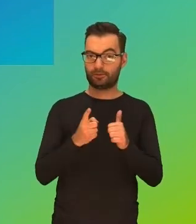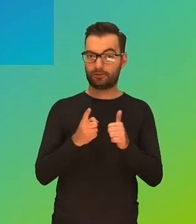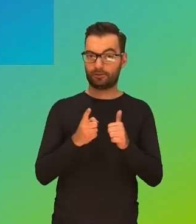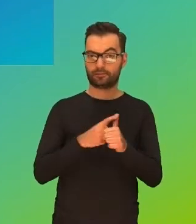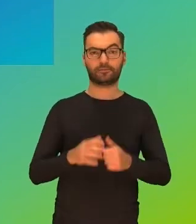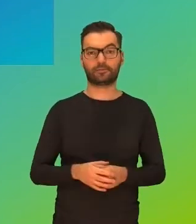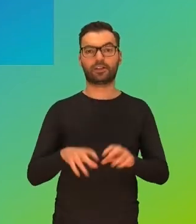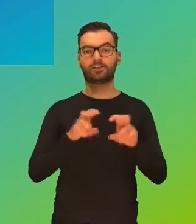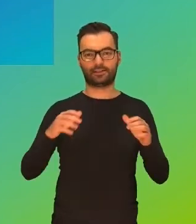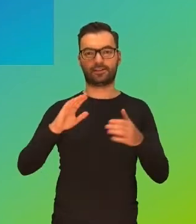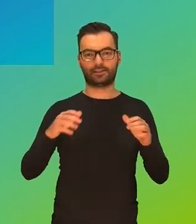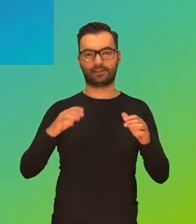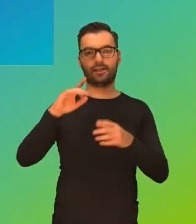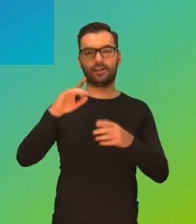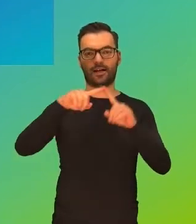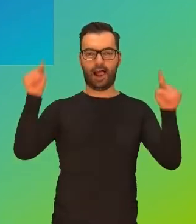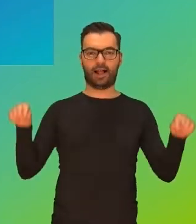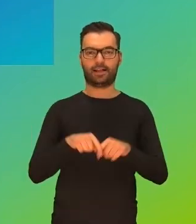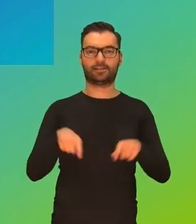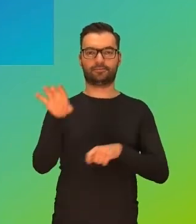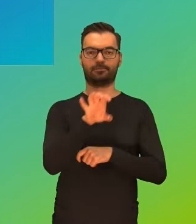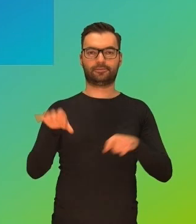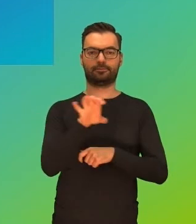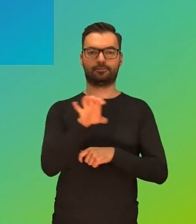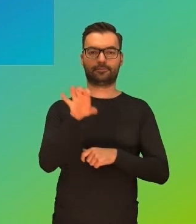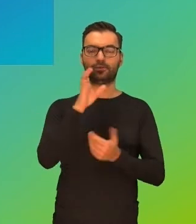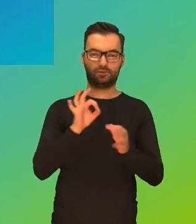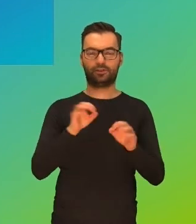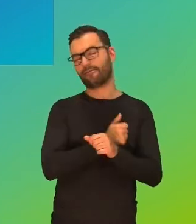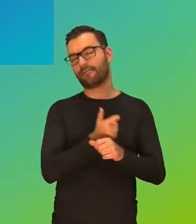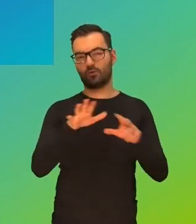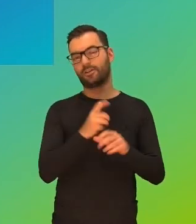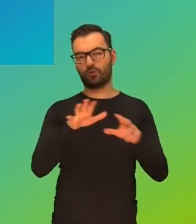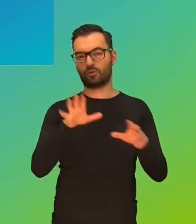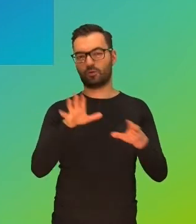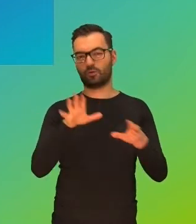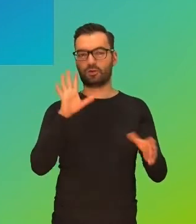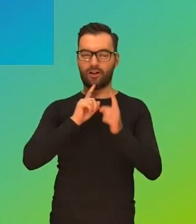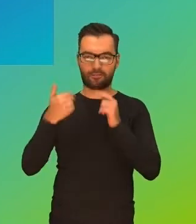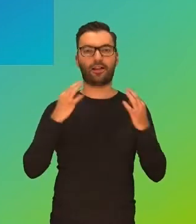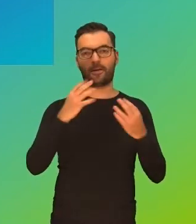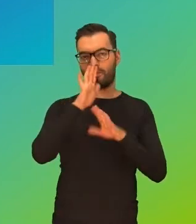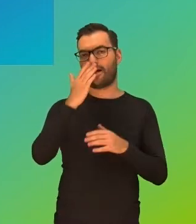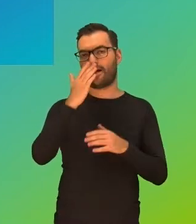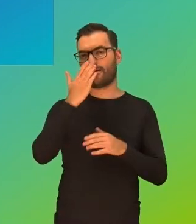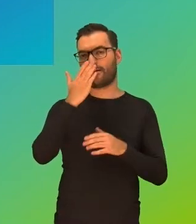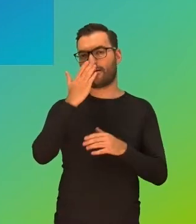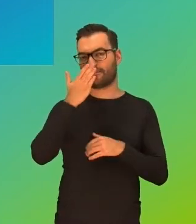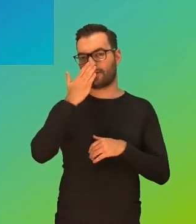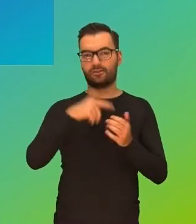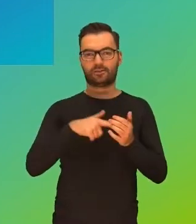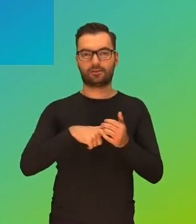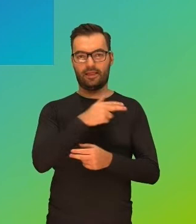nich to jest czas przed ekranem. Wielokrotnie już dzisiaj poruszana kwestia, a teraz pokażę, jak to wygląda